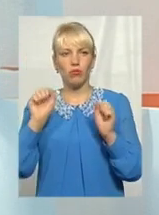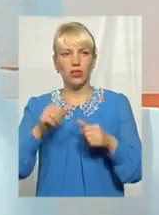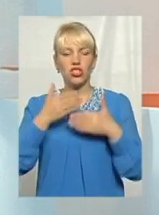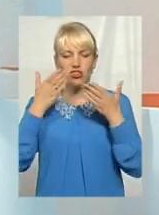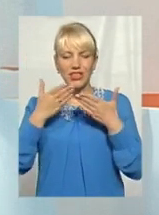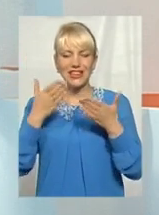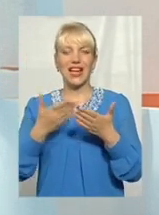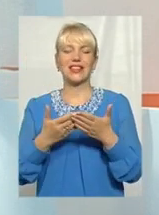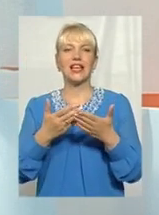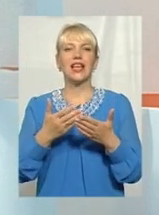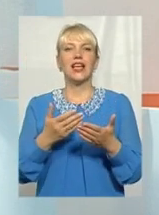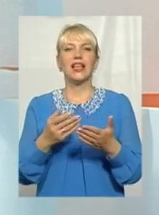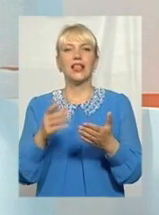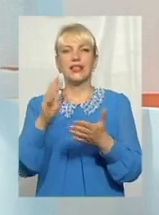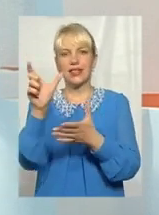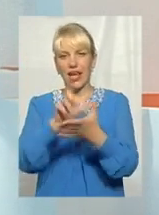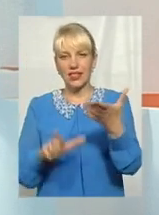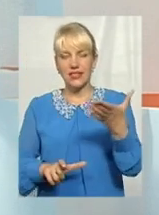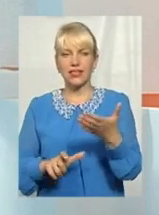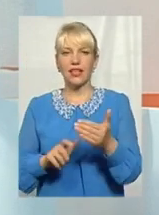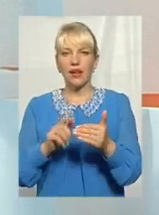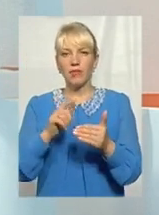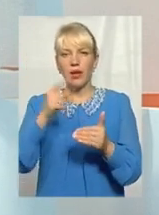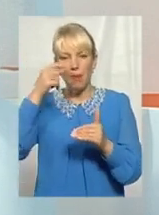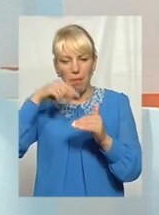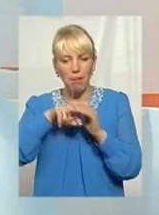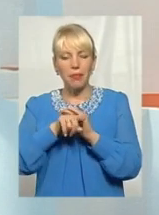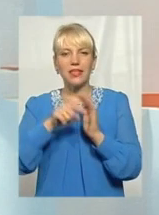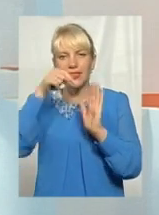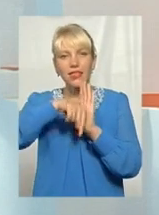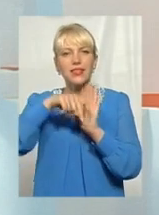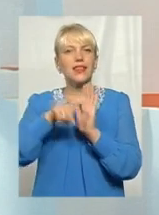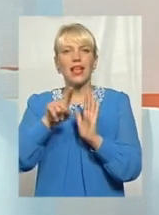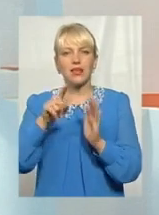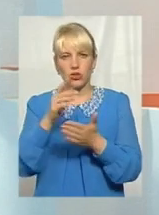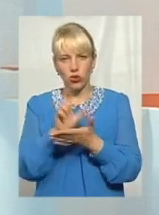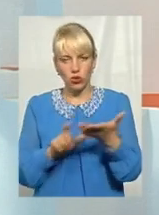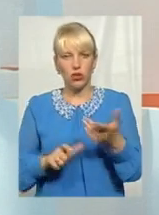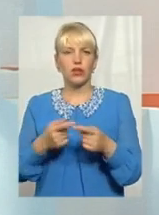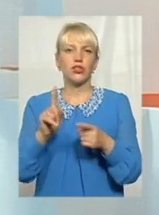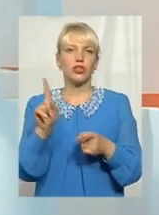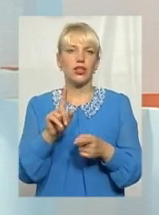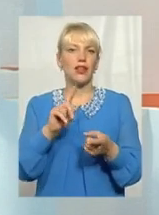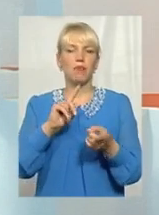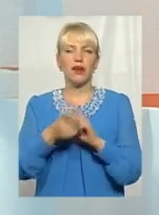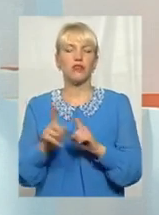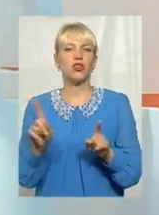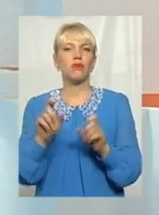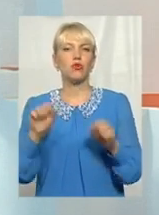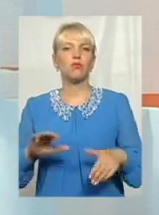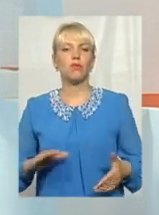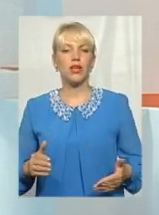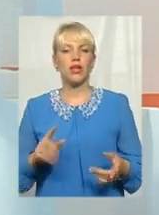контекстно і підтекстно, і не потрапляти ось такі залежності маніпулятивні, які можуть іноді перетворювати життя